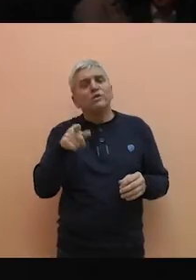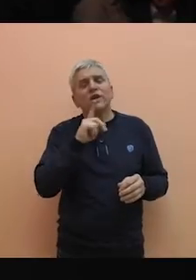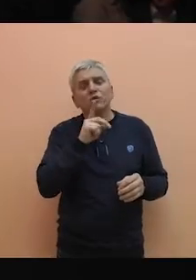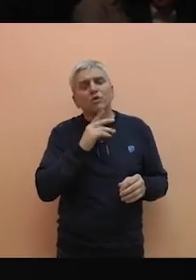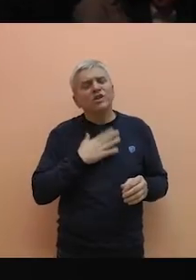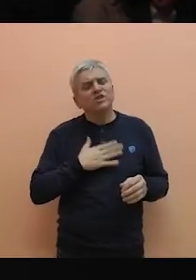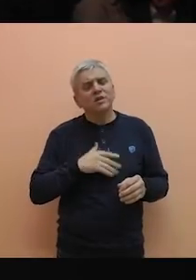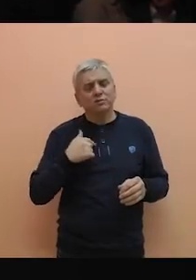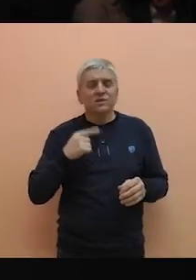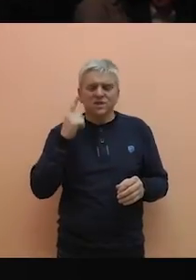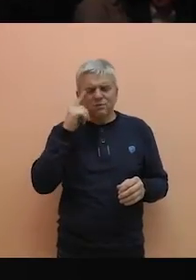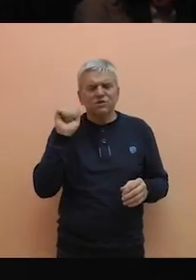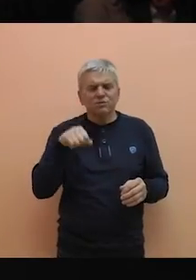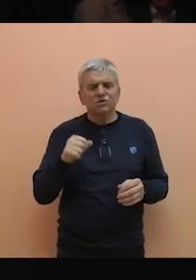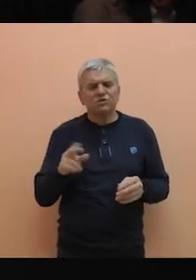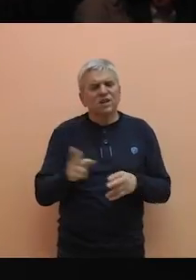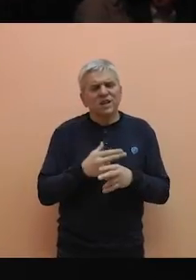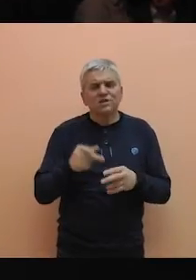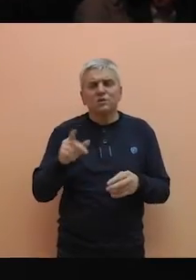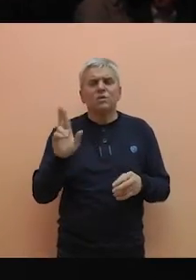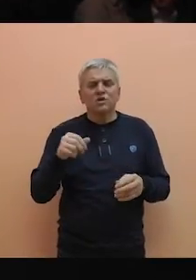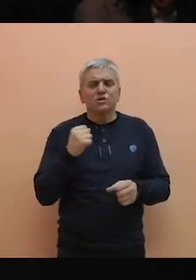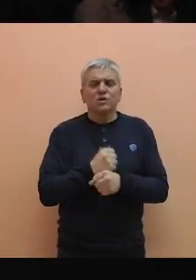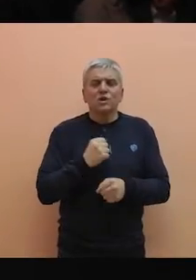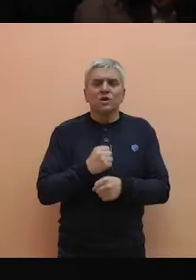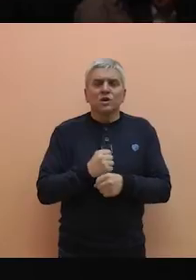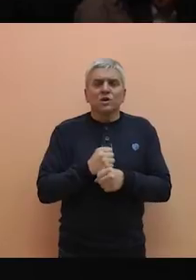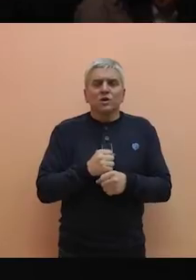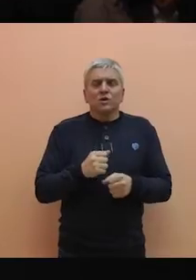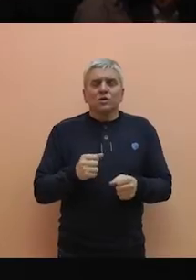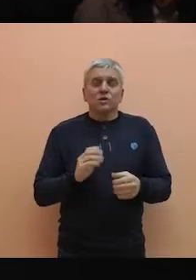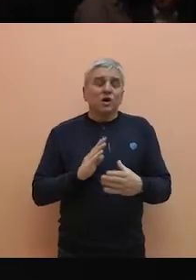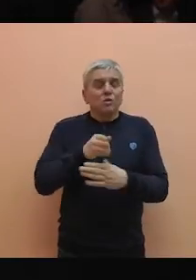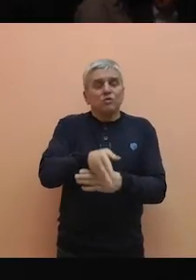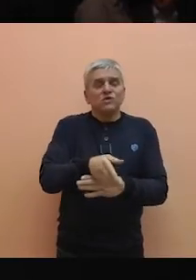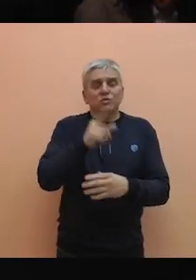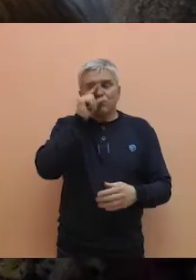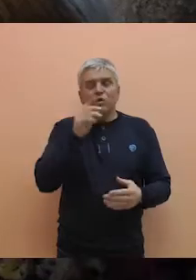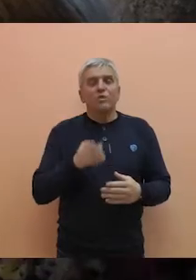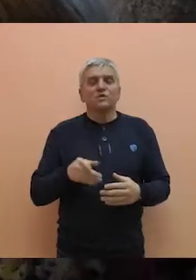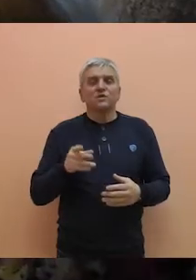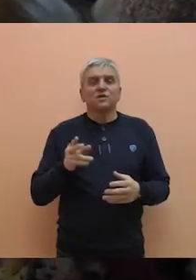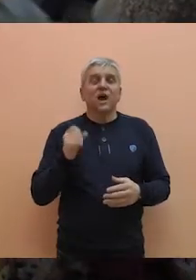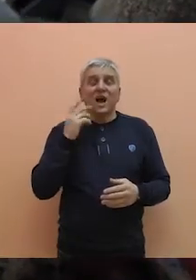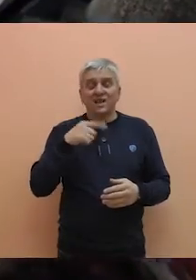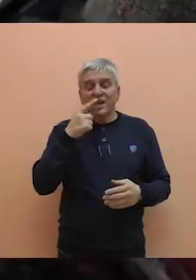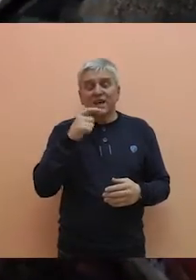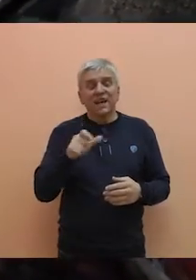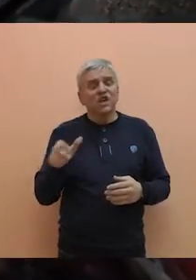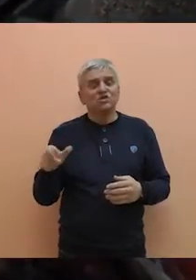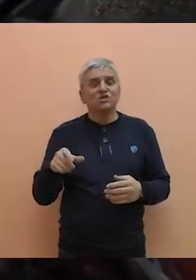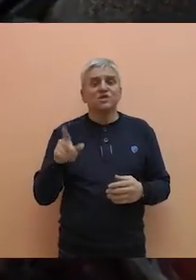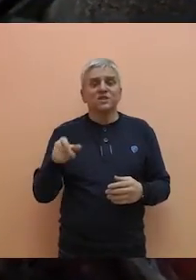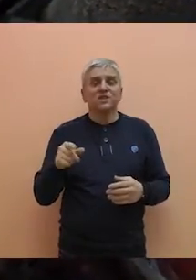Tako da se nadam da ćemo uspjeti sve to da rešimo i da ćemo moći da uđemo u opštinu. Kada je reč o formiranju